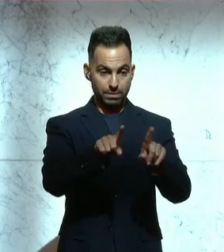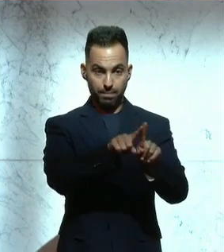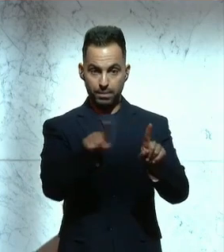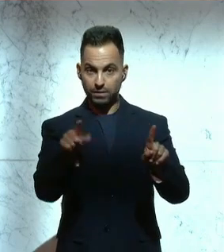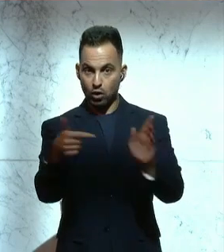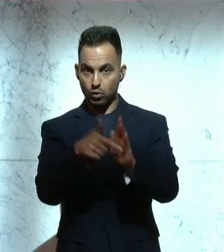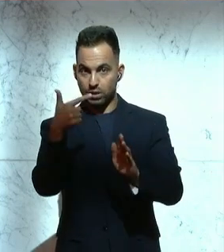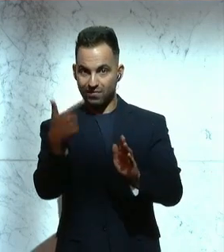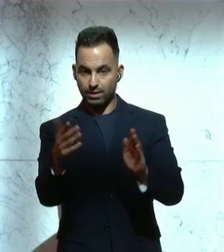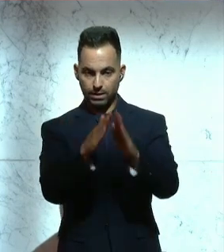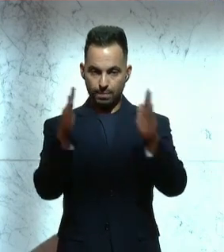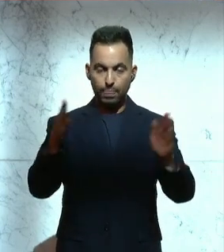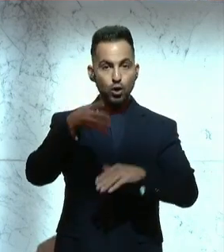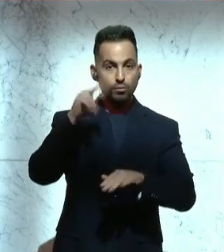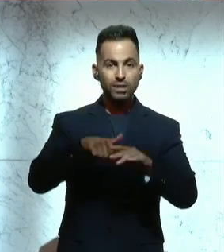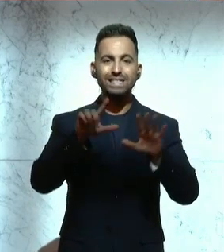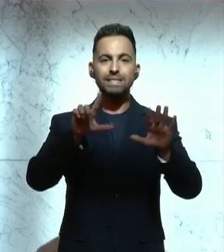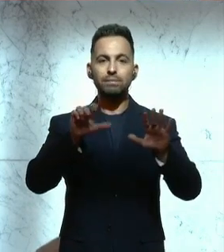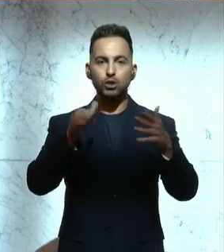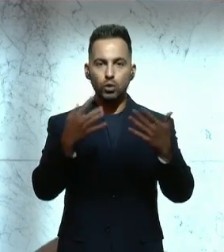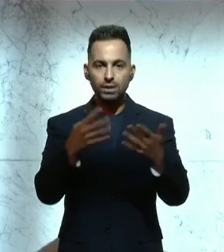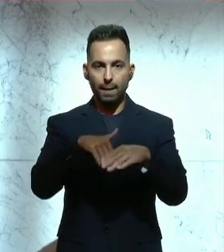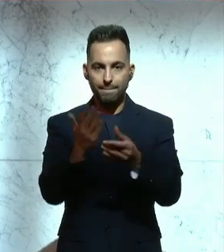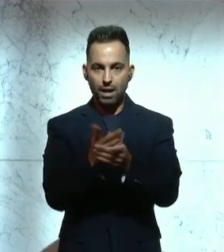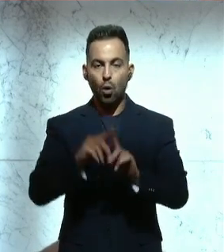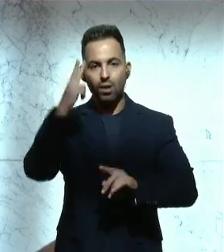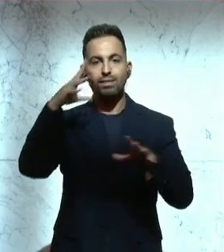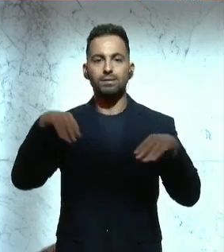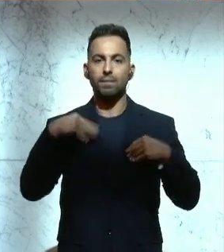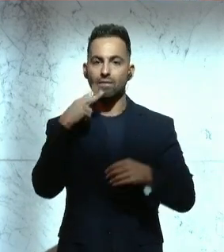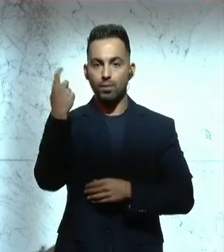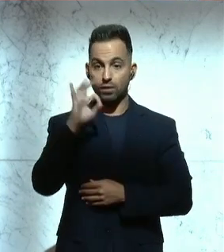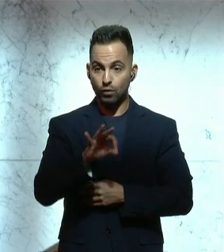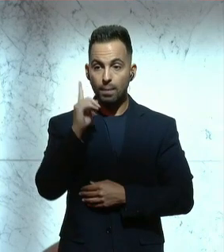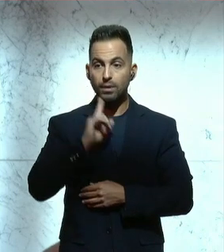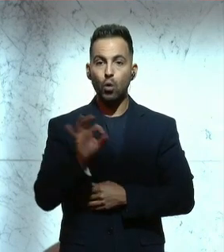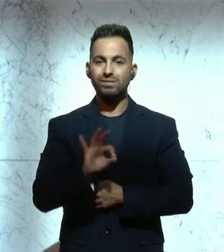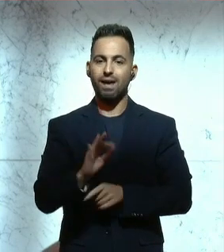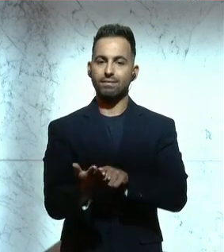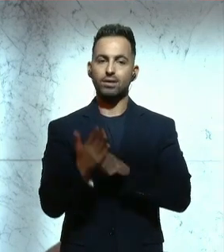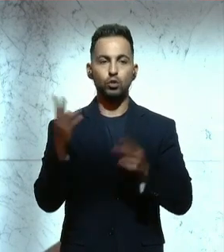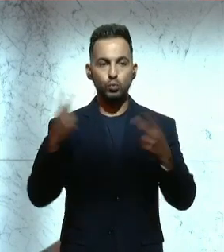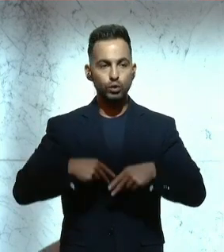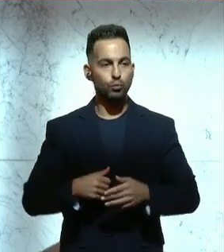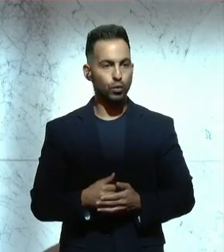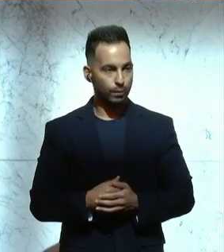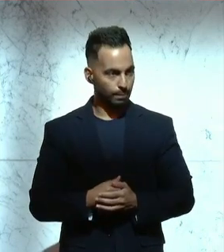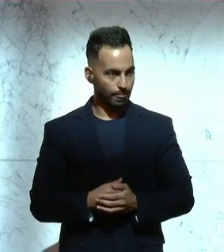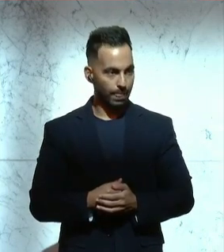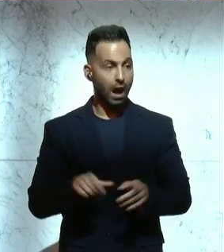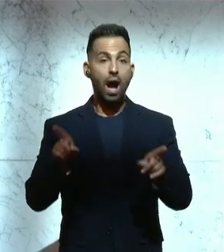2020 Römisch 3796 der Beilagen zur Kenntnis zu nehmen. Wer dafür ist, dann bitte ich um ein Zeichen der Zustimmung,